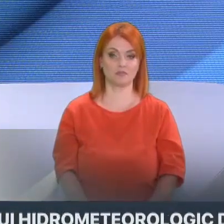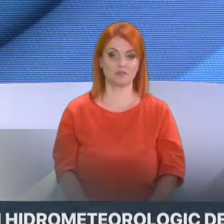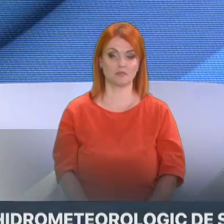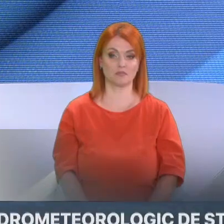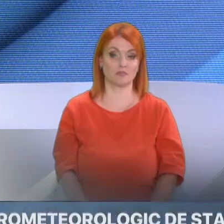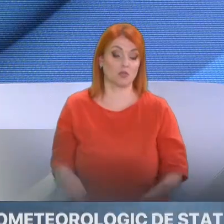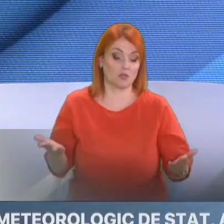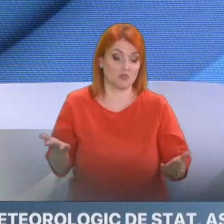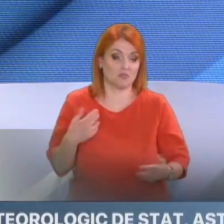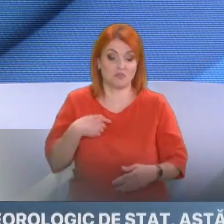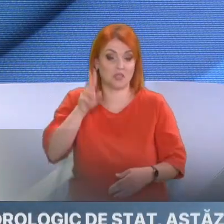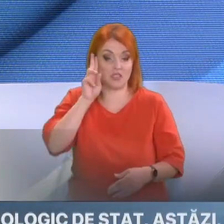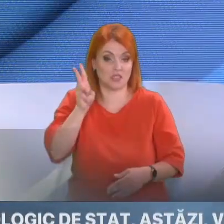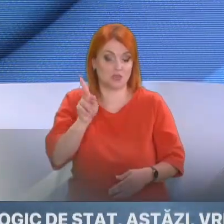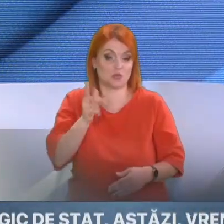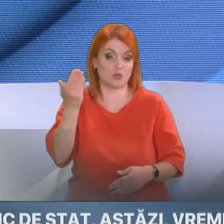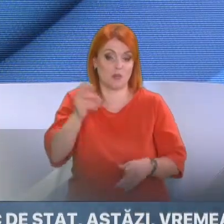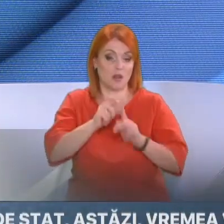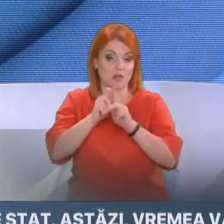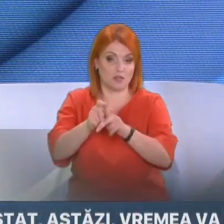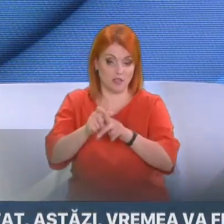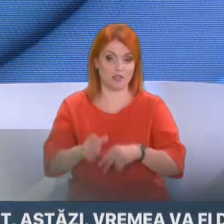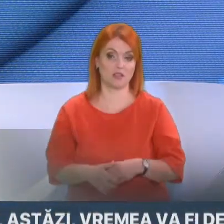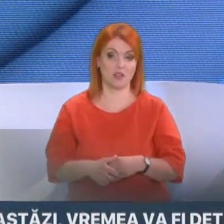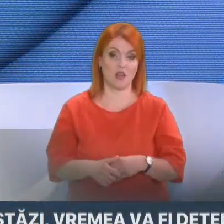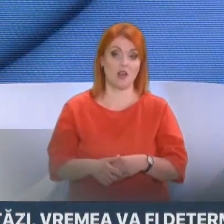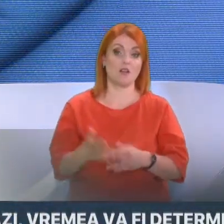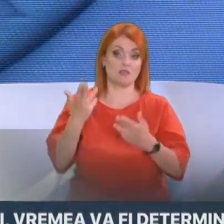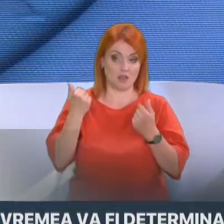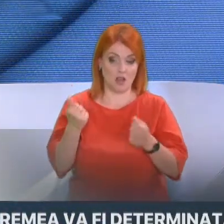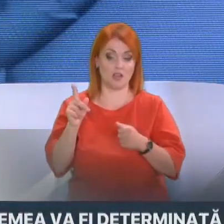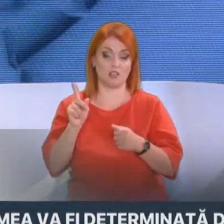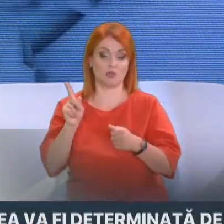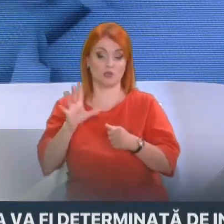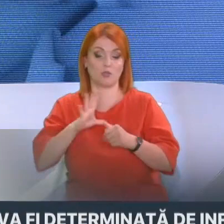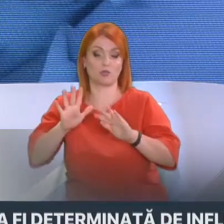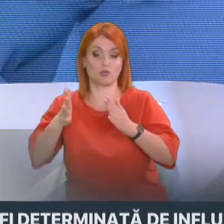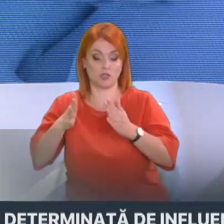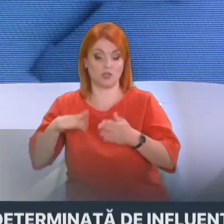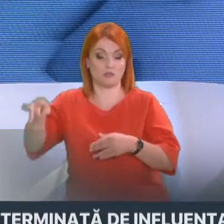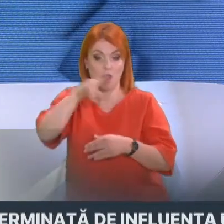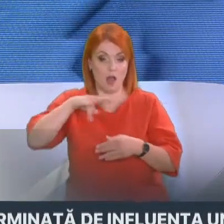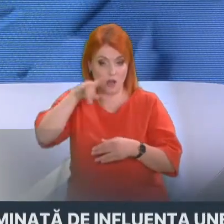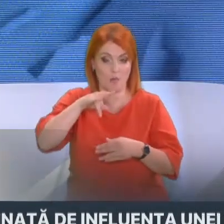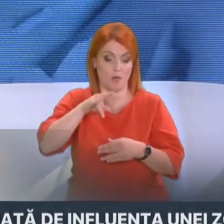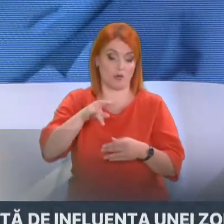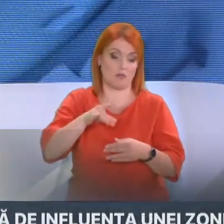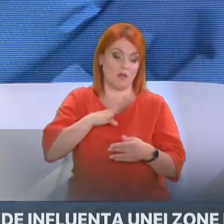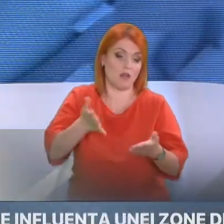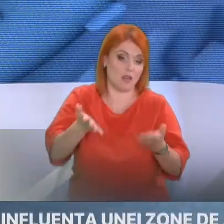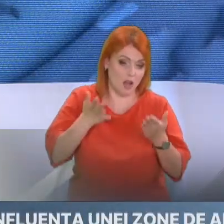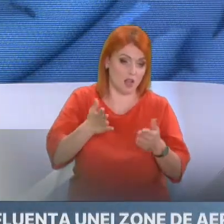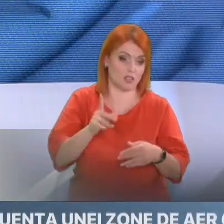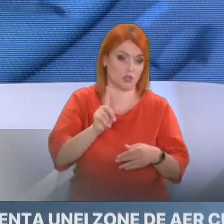face, acum vorbește despre cazul de la aeroport, iar dimisia de onoare era un lucru care simți că ea perfectă în